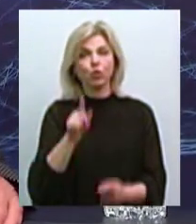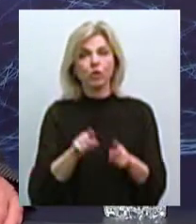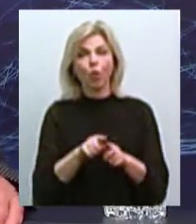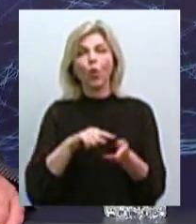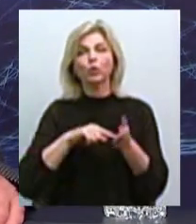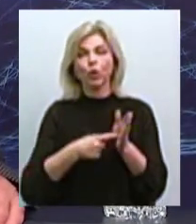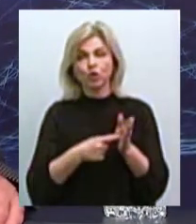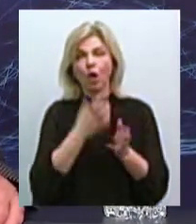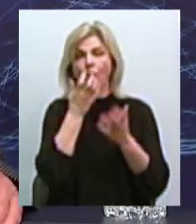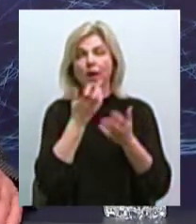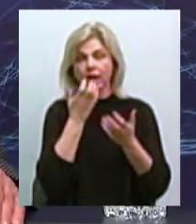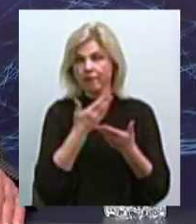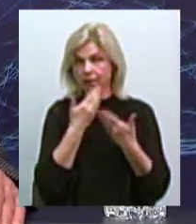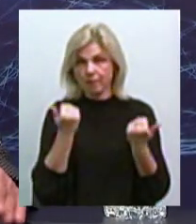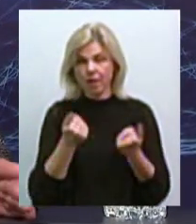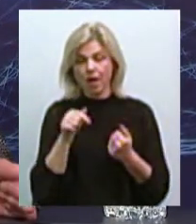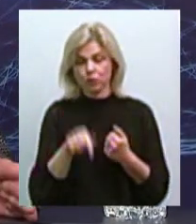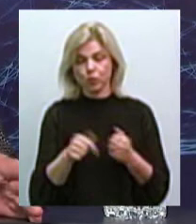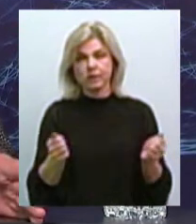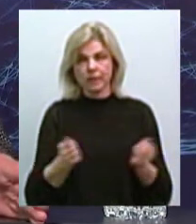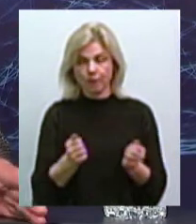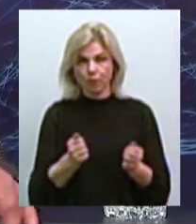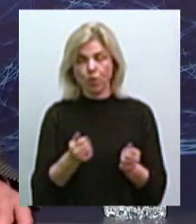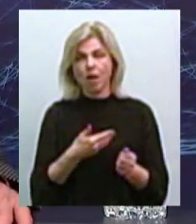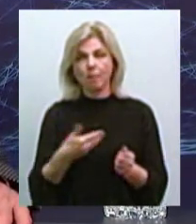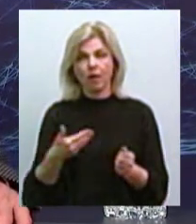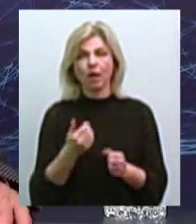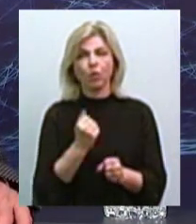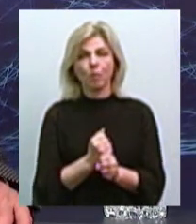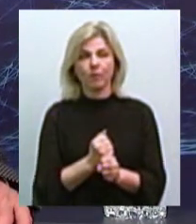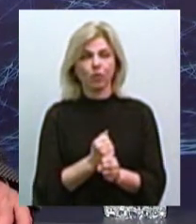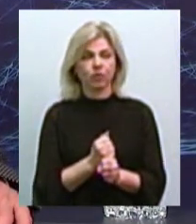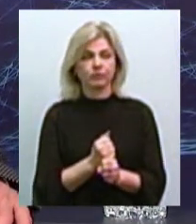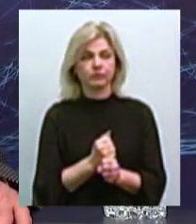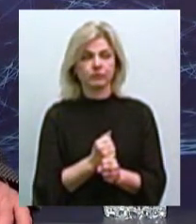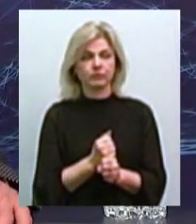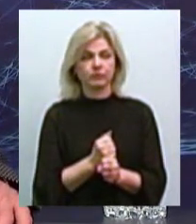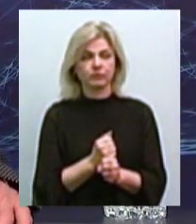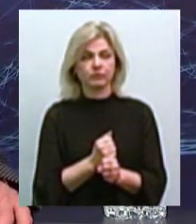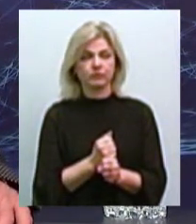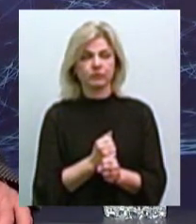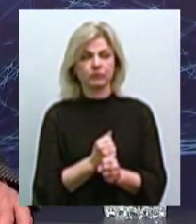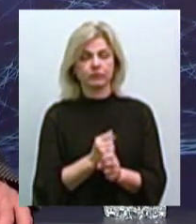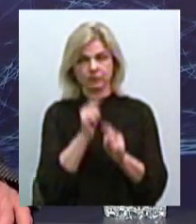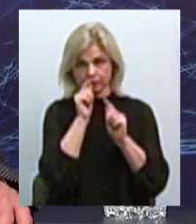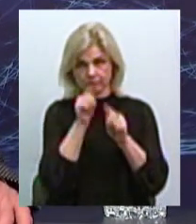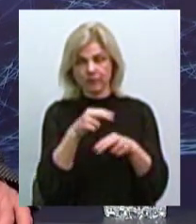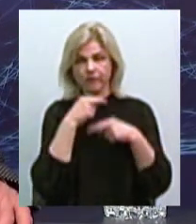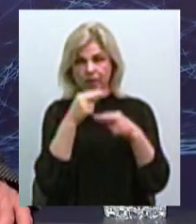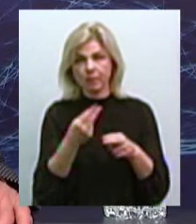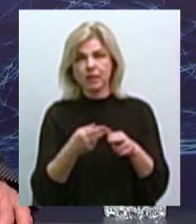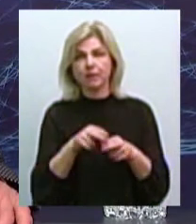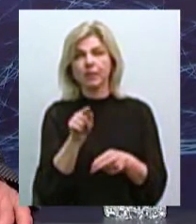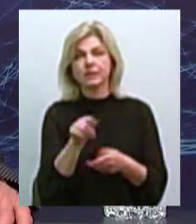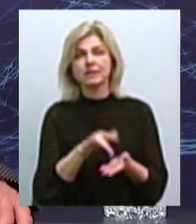на цю зиму ми більше робимо, приділяємо більше уваги саме цьому центру